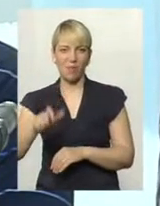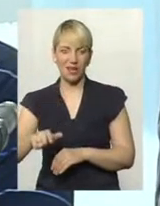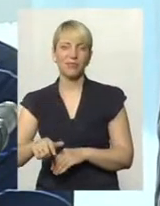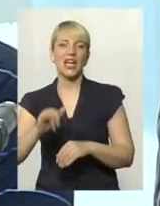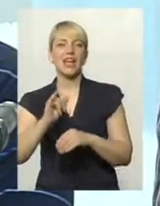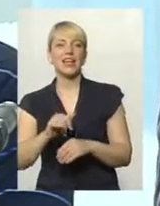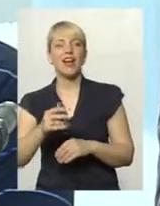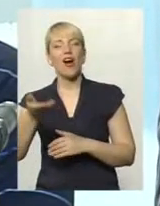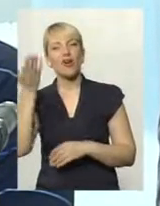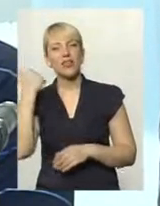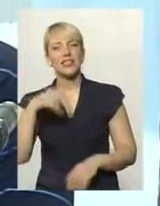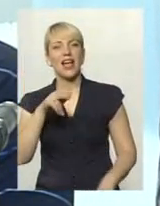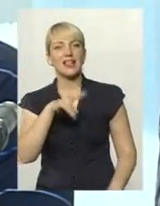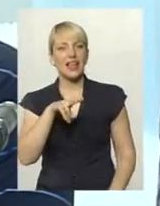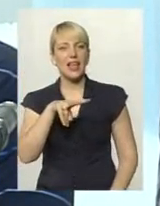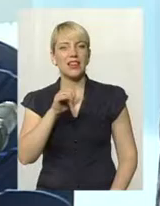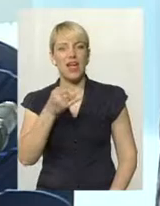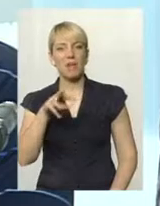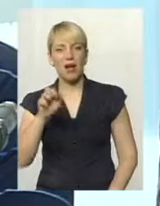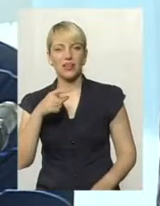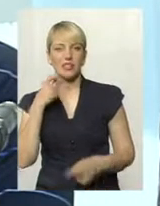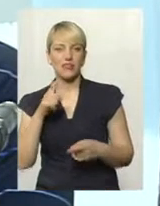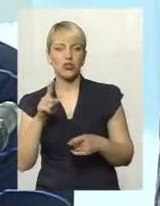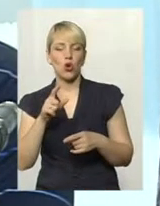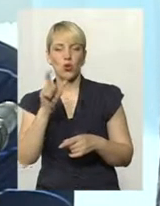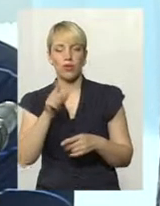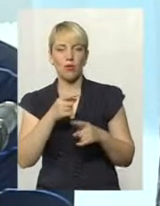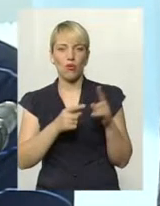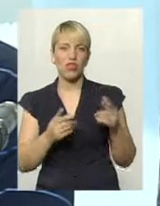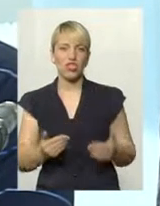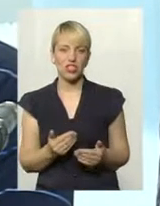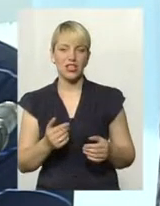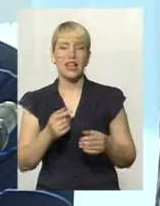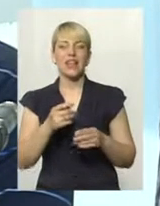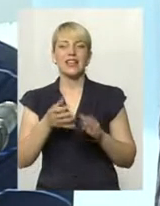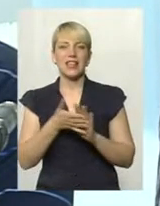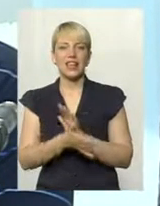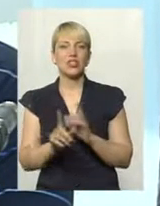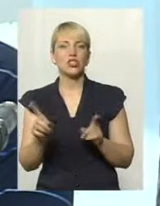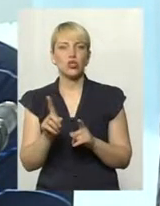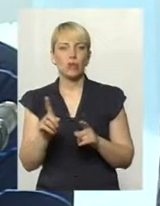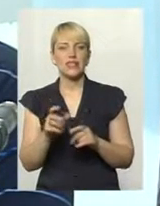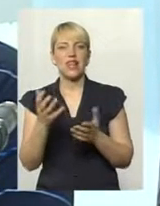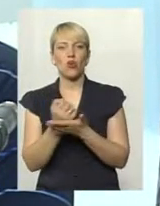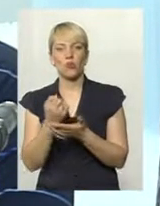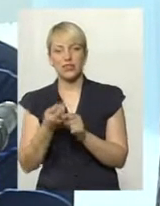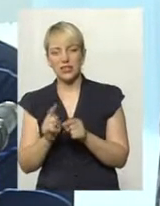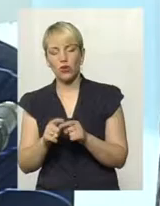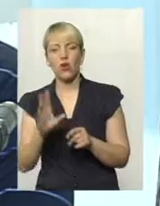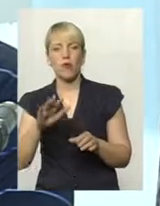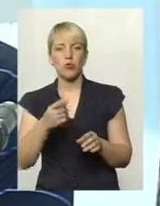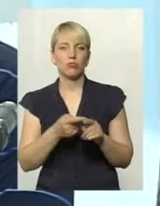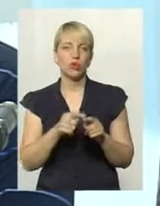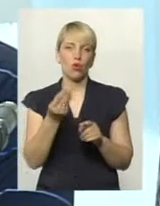Колись Далай-Лама сказав, що людина половину життя тратить на те, щоб заробити кошти, а потім ці кошти витрачає на